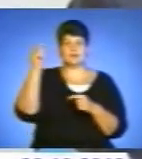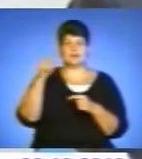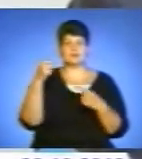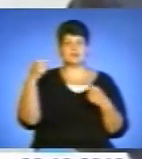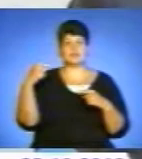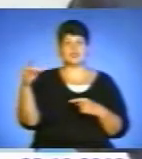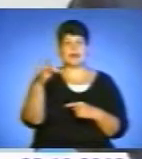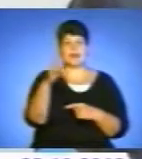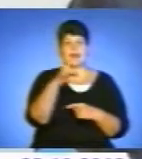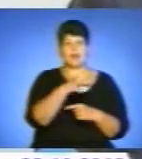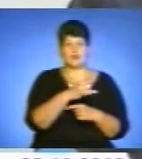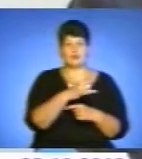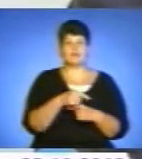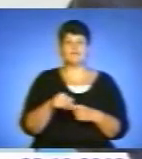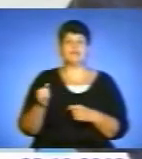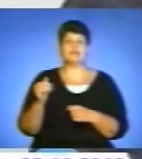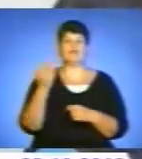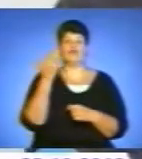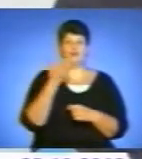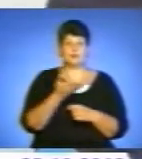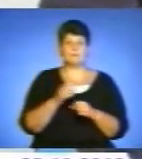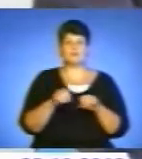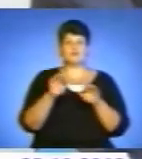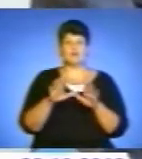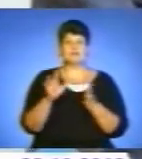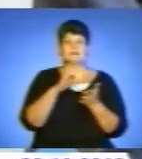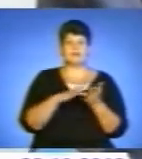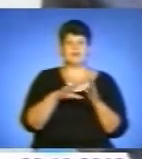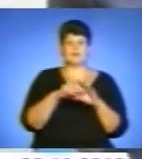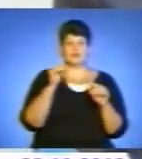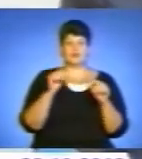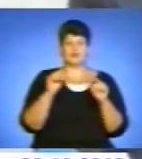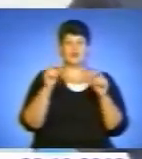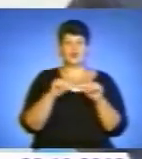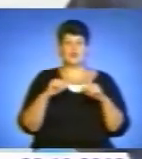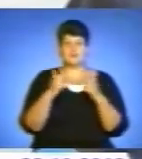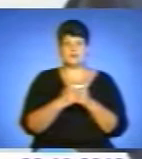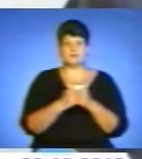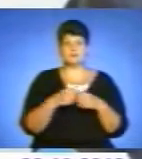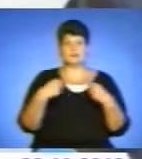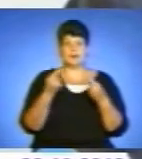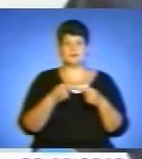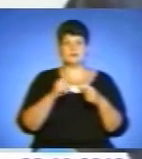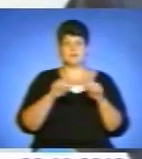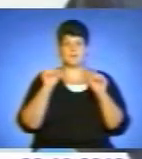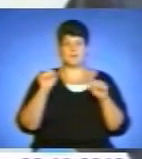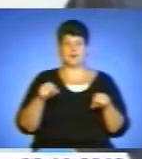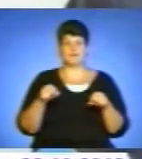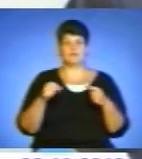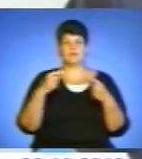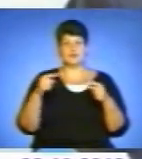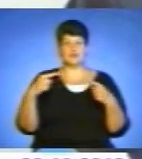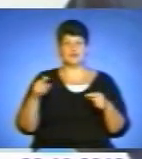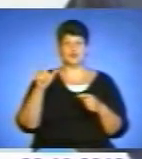інших регіонів навіть, і вони постановуються до раді виборчої комісії. Їм гарантовано це право. Інші громадяни